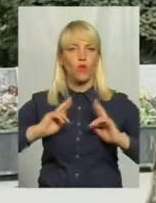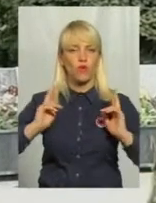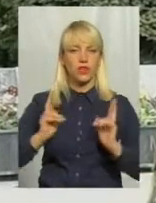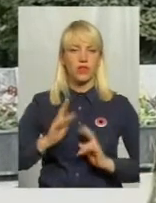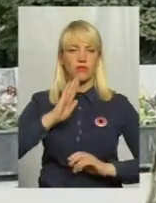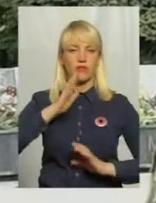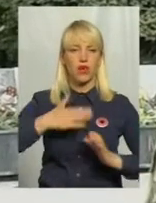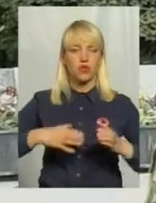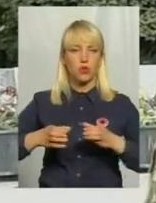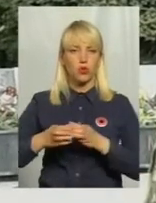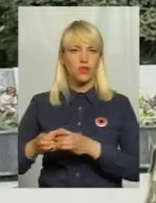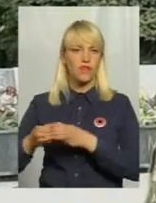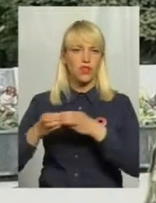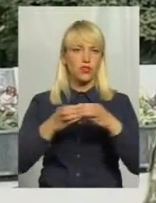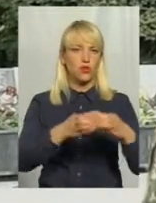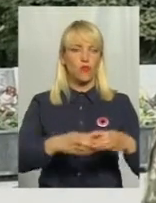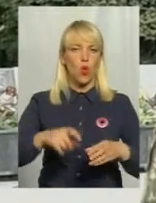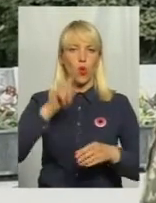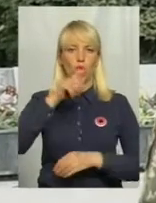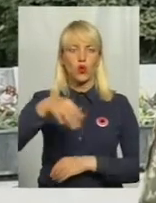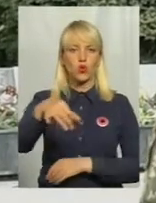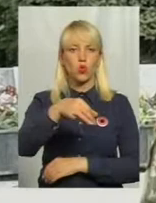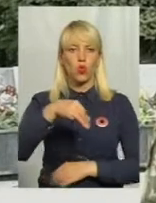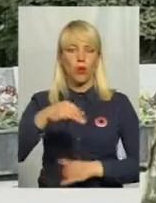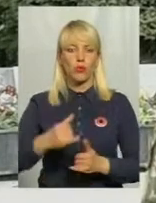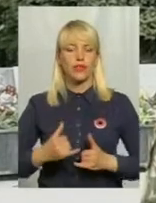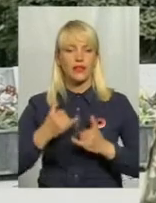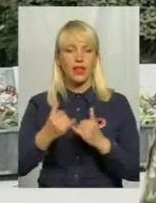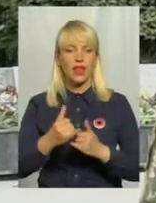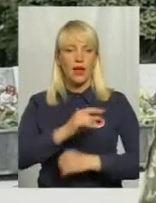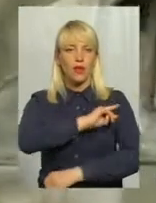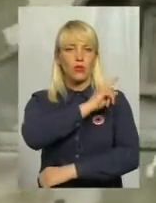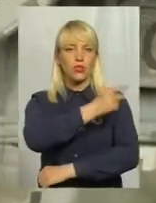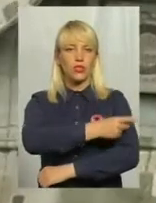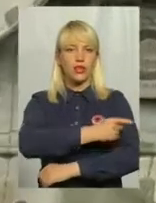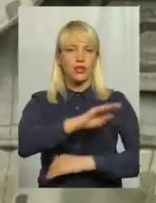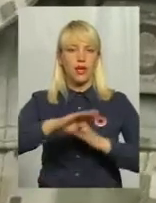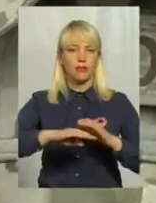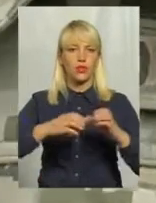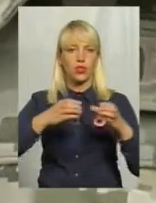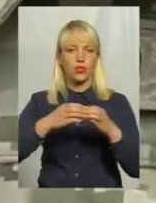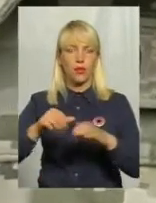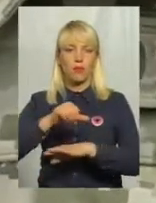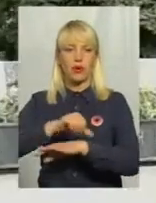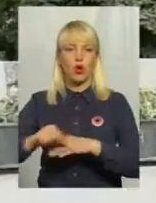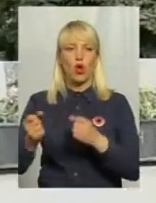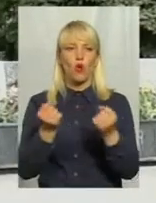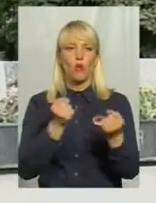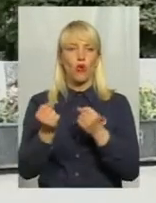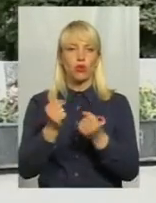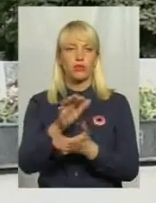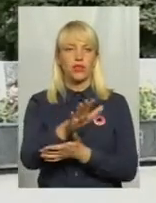підрозділ висунувся в Луганську область для посилення підрозділів прикордонних. Боротьба триває,